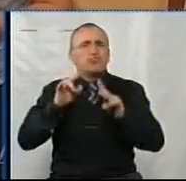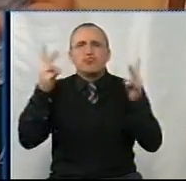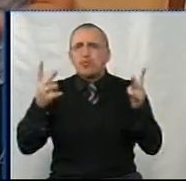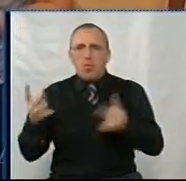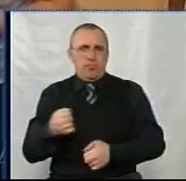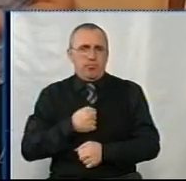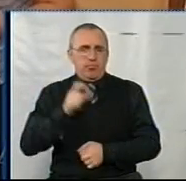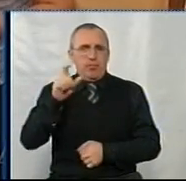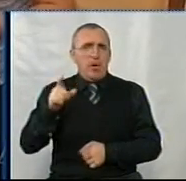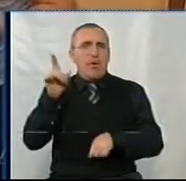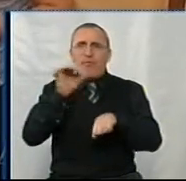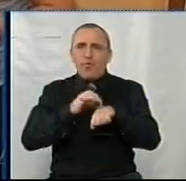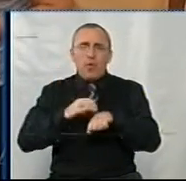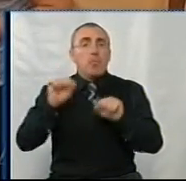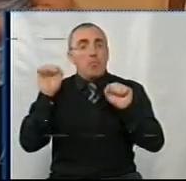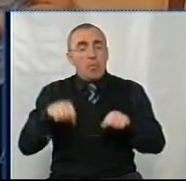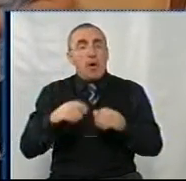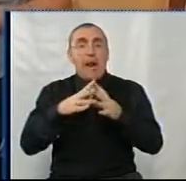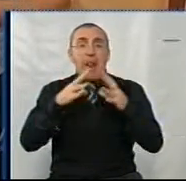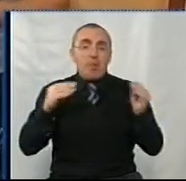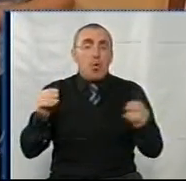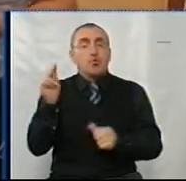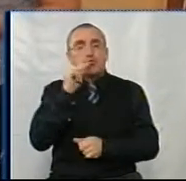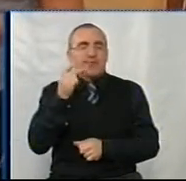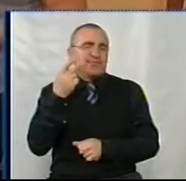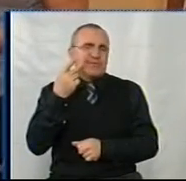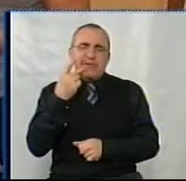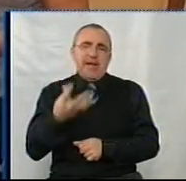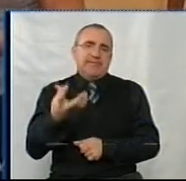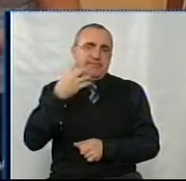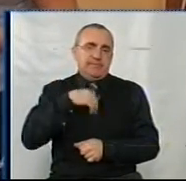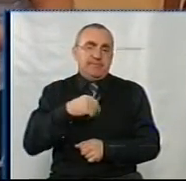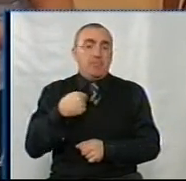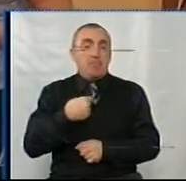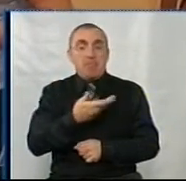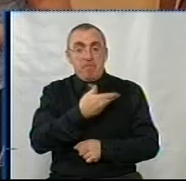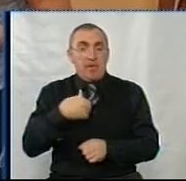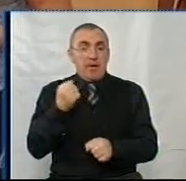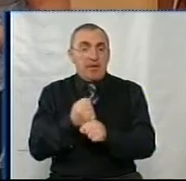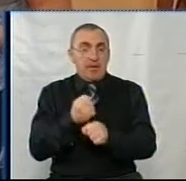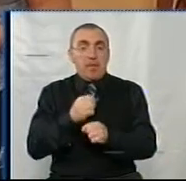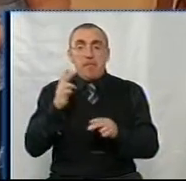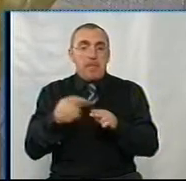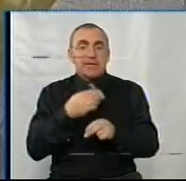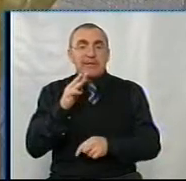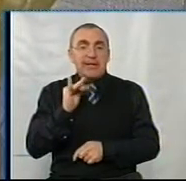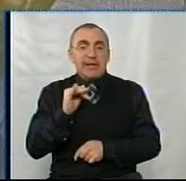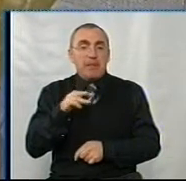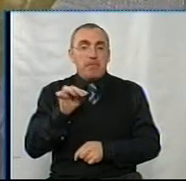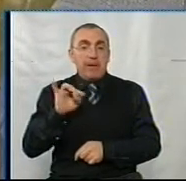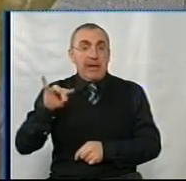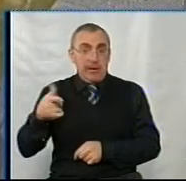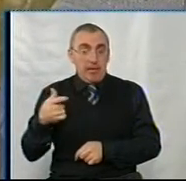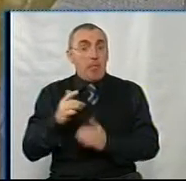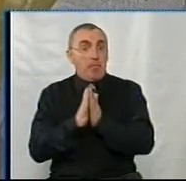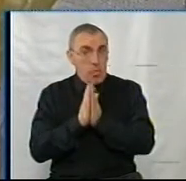навіть не хворіють, вони можуть лимон з чаєм завжди з'їсти. Тому ми зараз робимо без імбірів. Як будуть просити